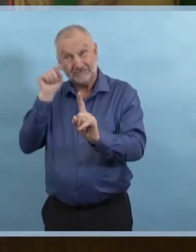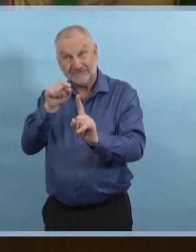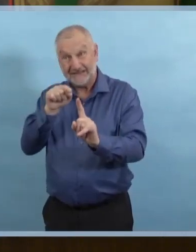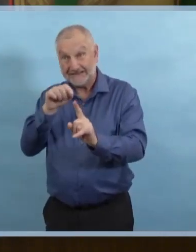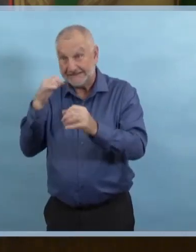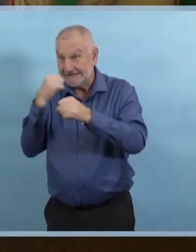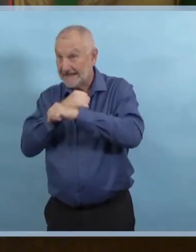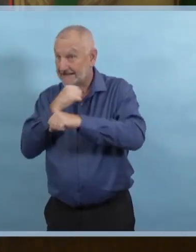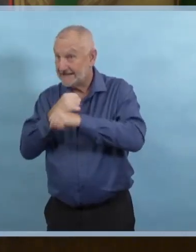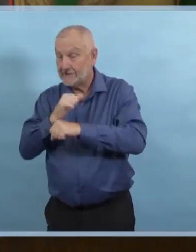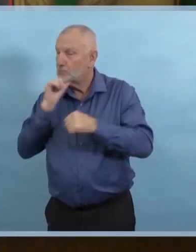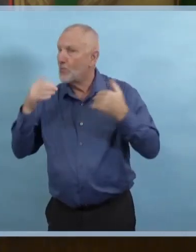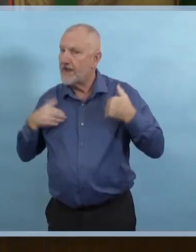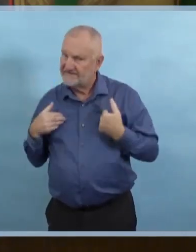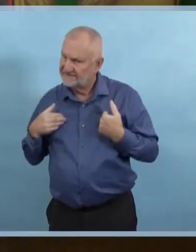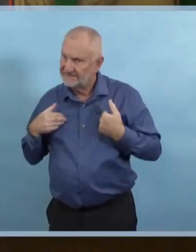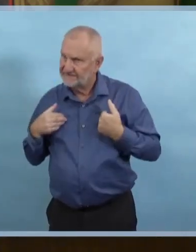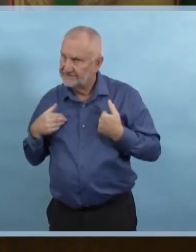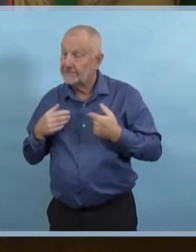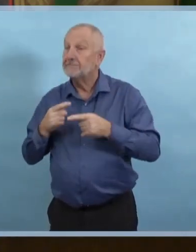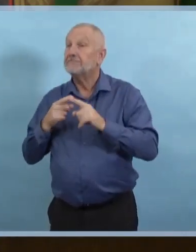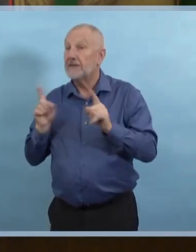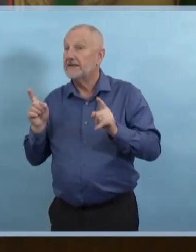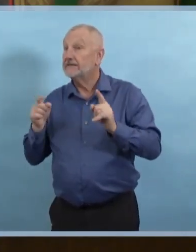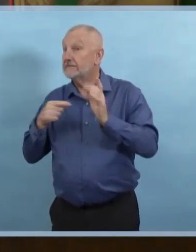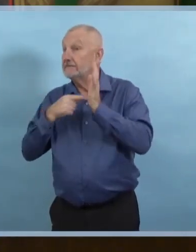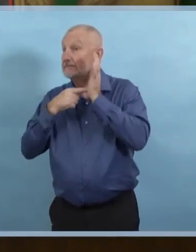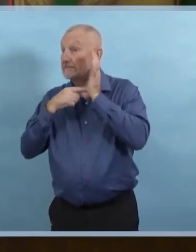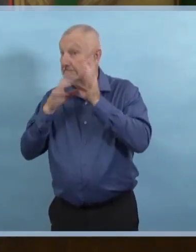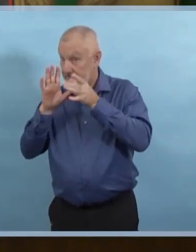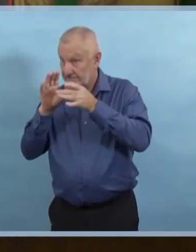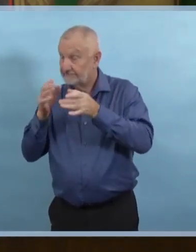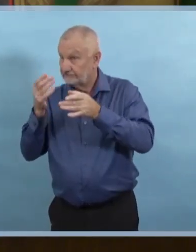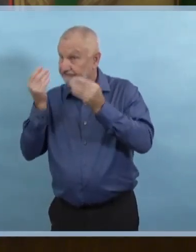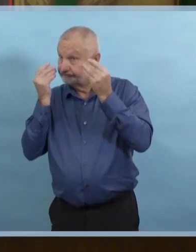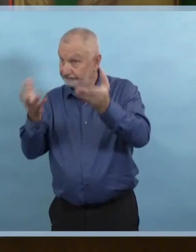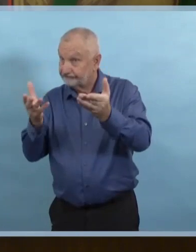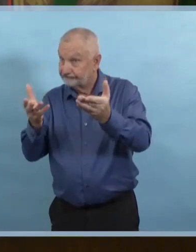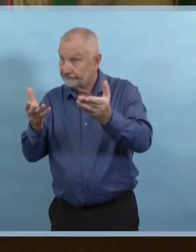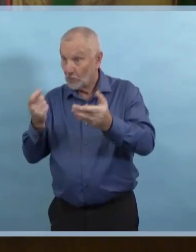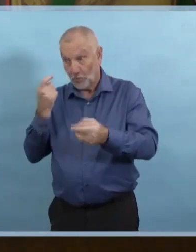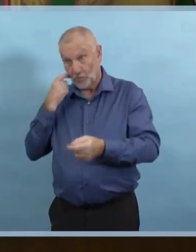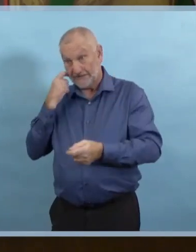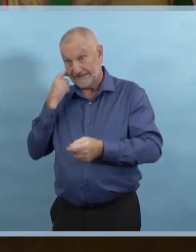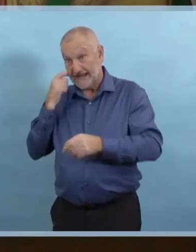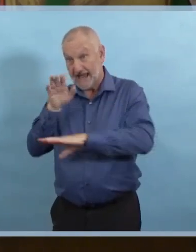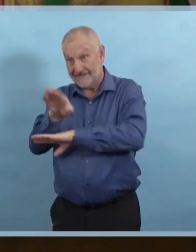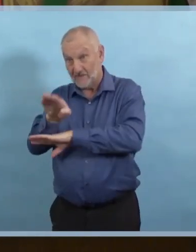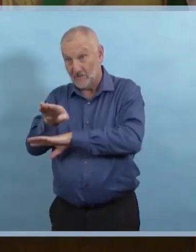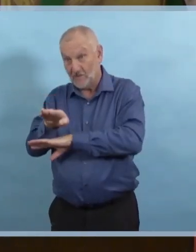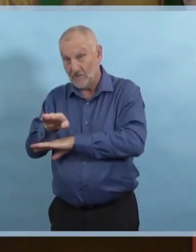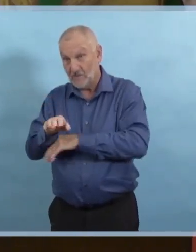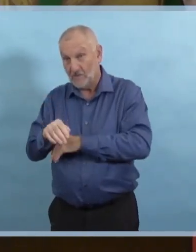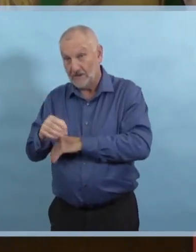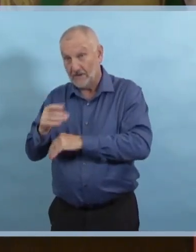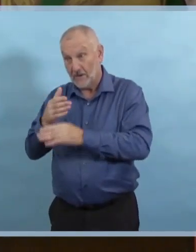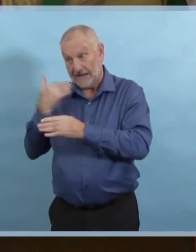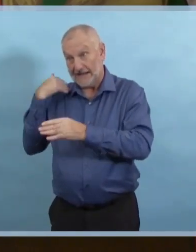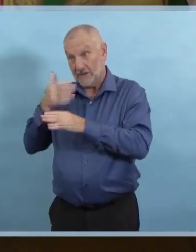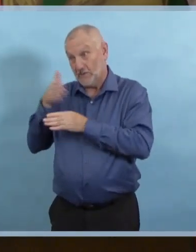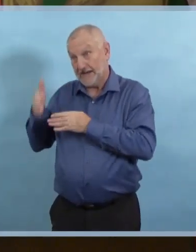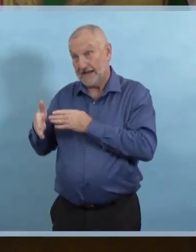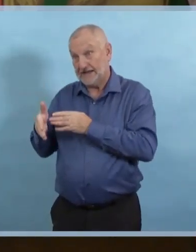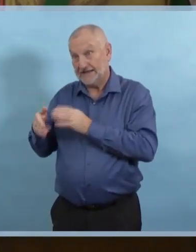exemples que j'ai donnés aujourd'hui, ça vient de la fin de semaine dernière. Donc, ça se produit